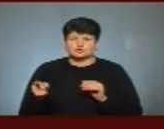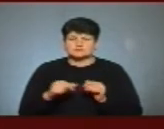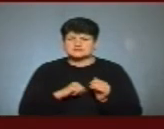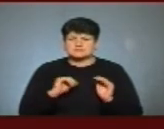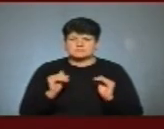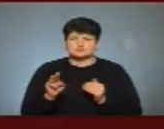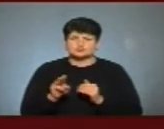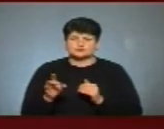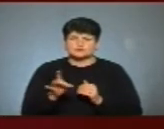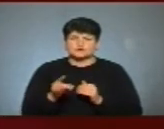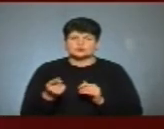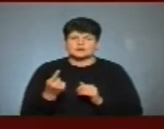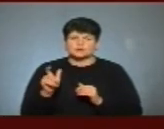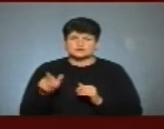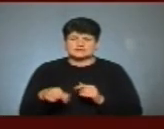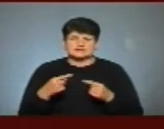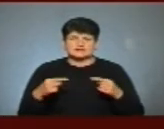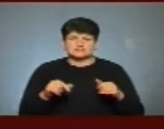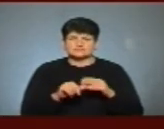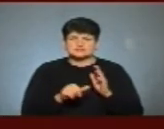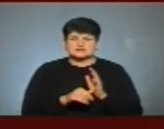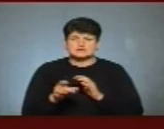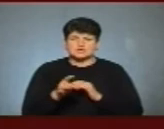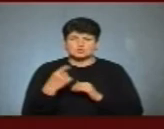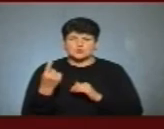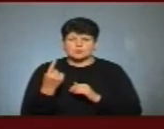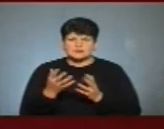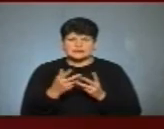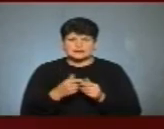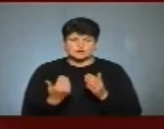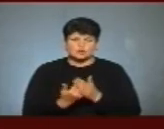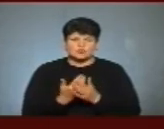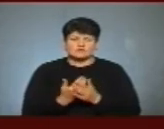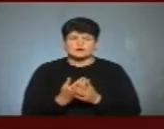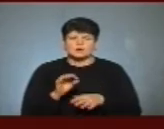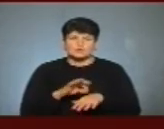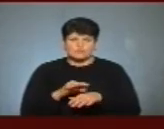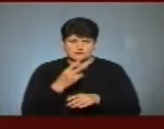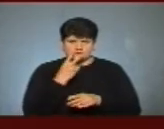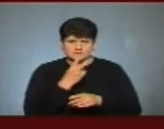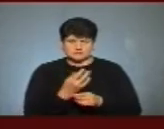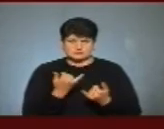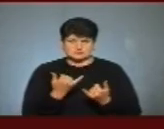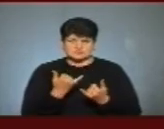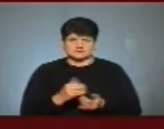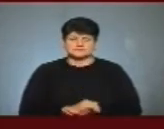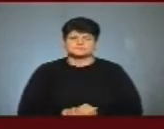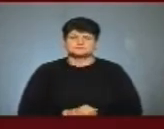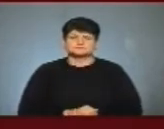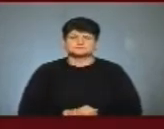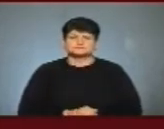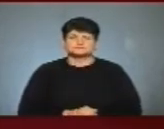в Шумському районі одна людина. Решта в 16 районах області. Кількість нових хворих у кожному з них ви зараз бачите на екранах.